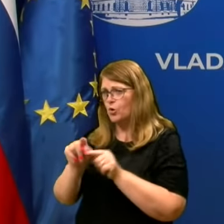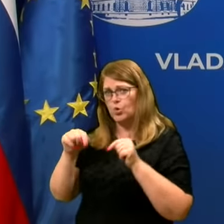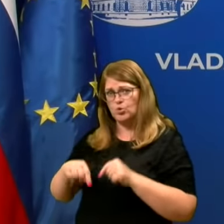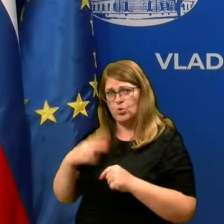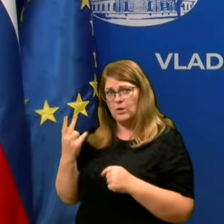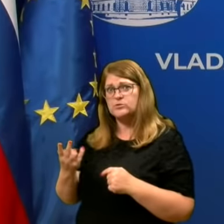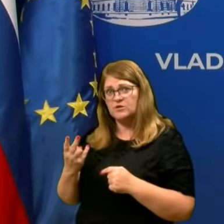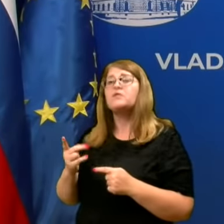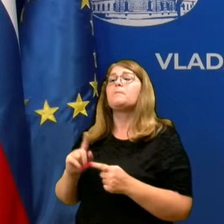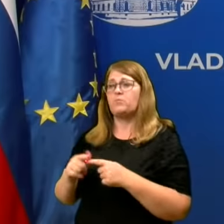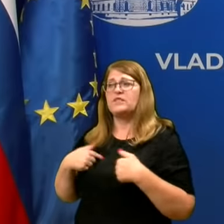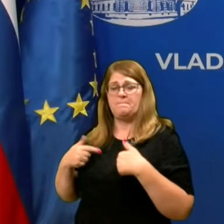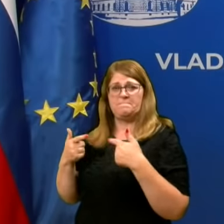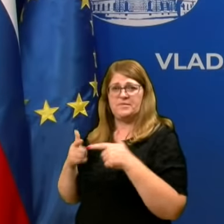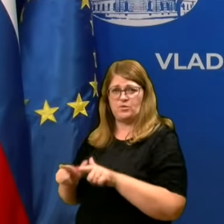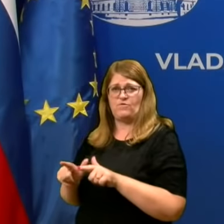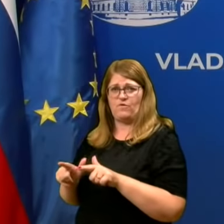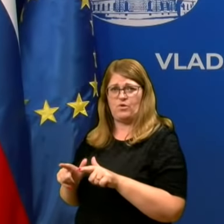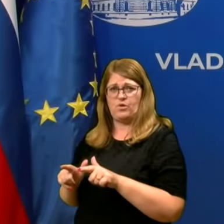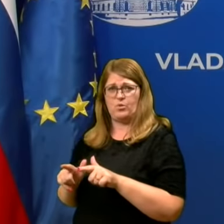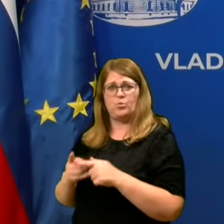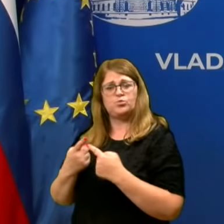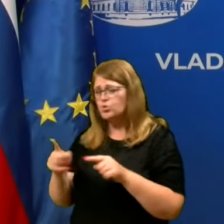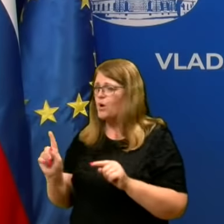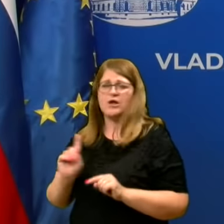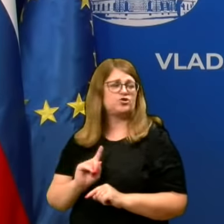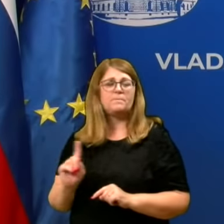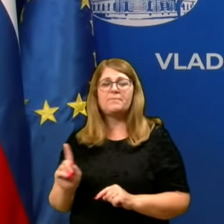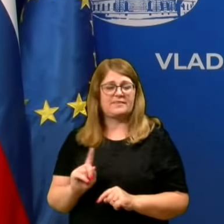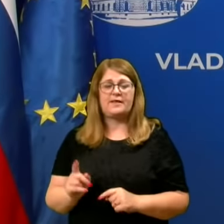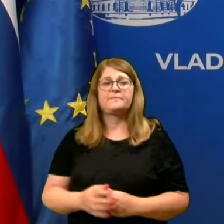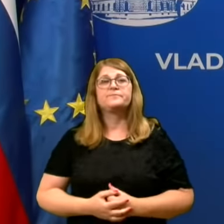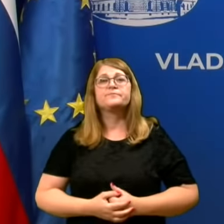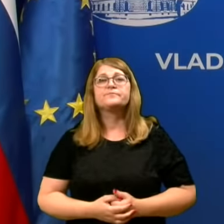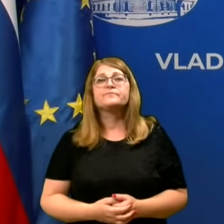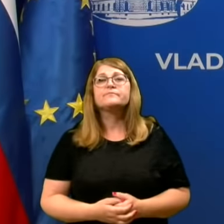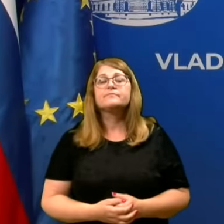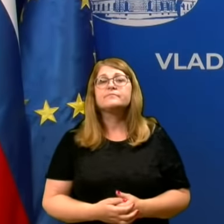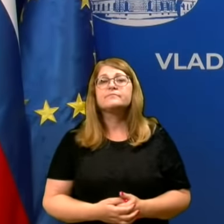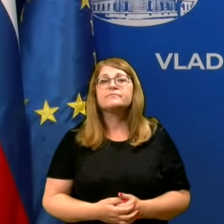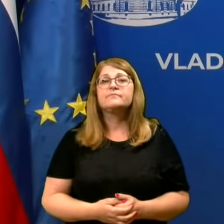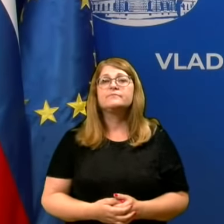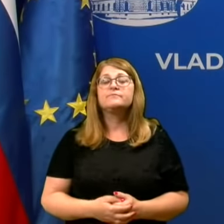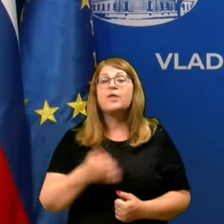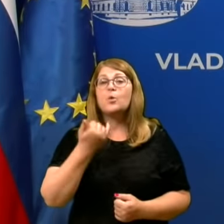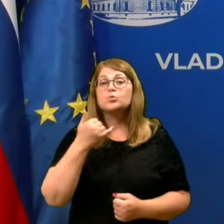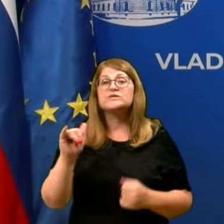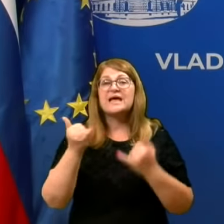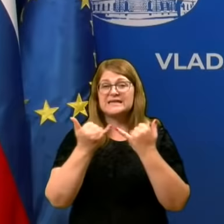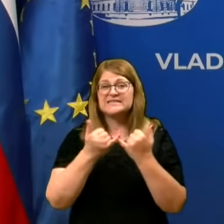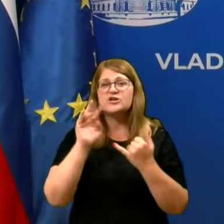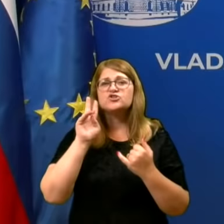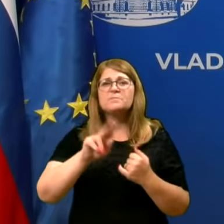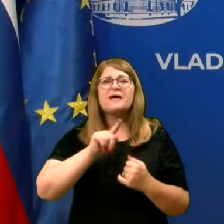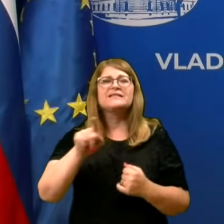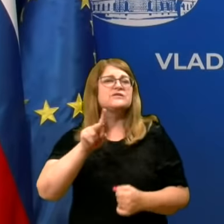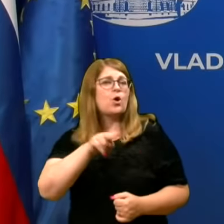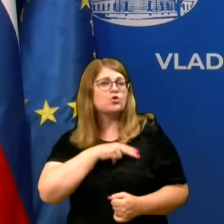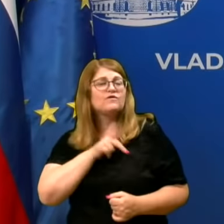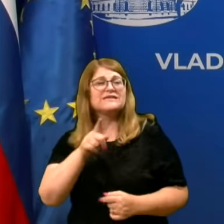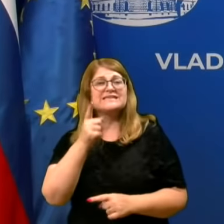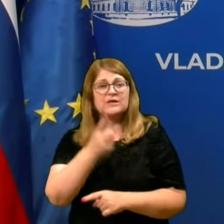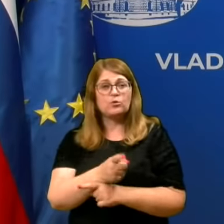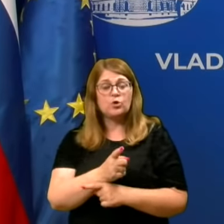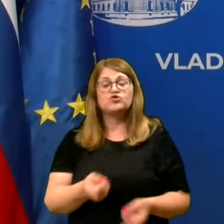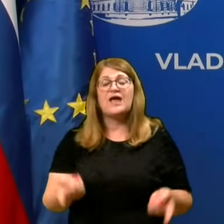Slovenija. Predno se odločim svojega otroka poslati na takšno pot. Tako da vsak staž ima tisto odgovornost, da se odloči,